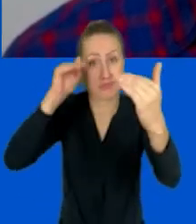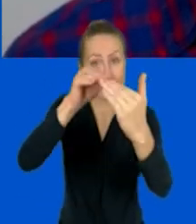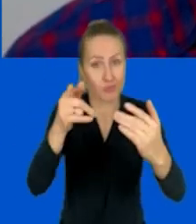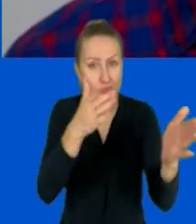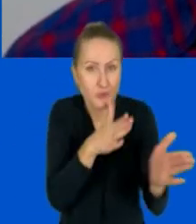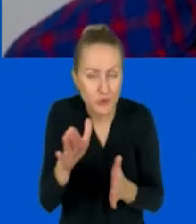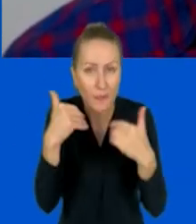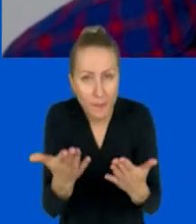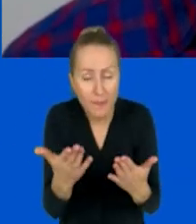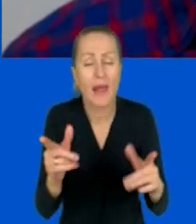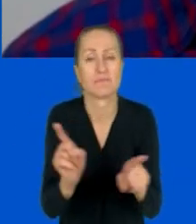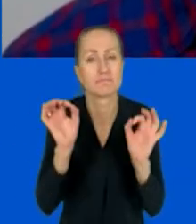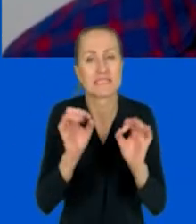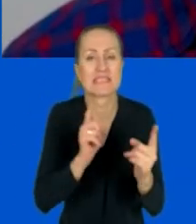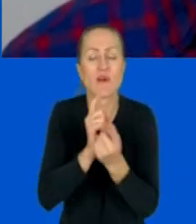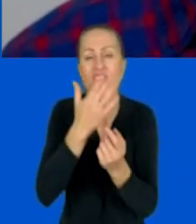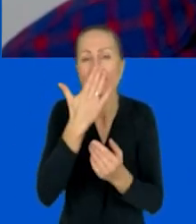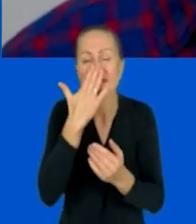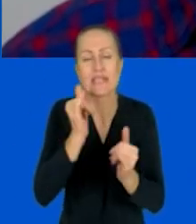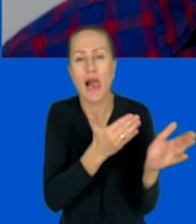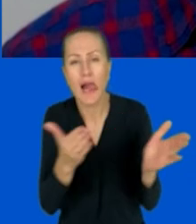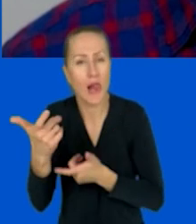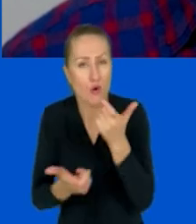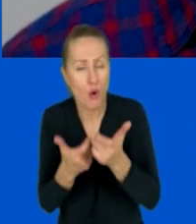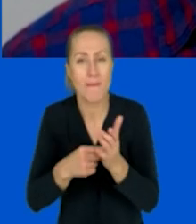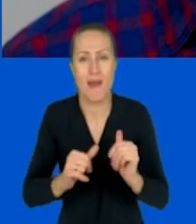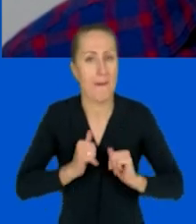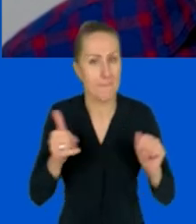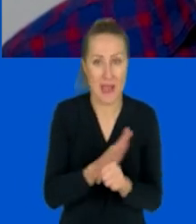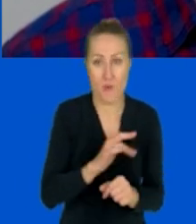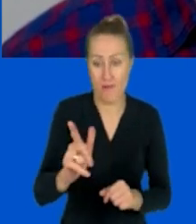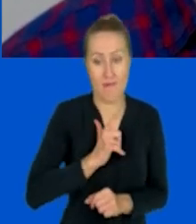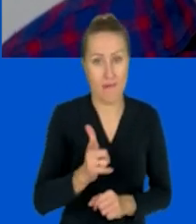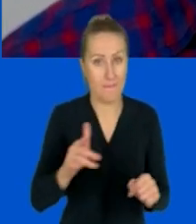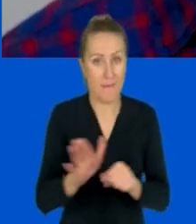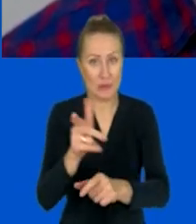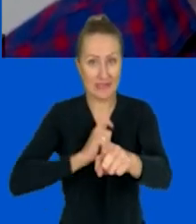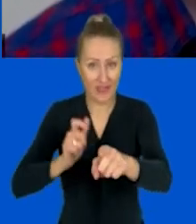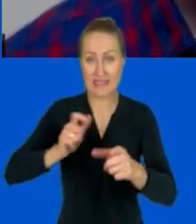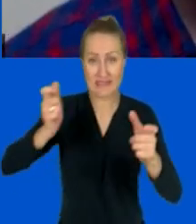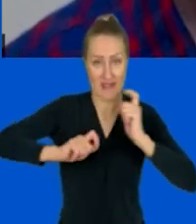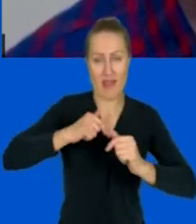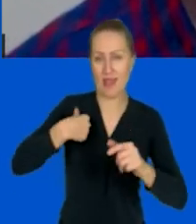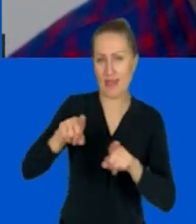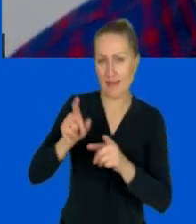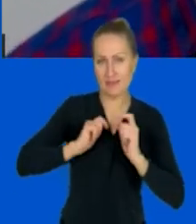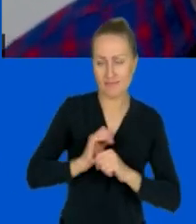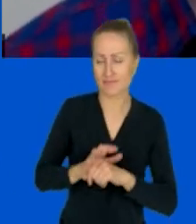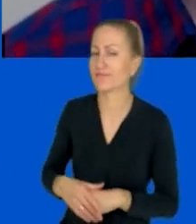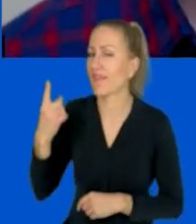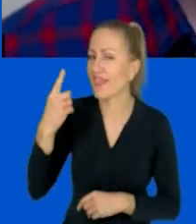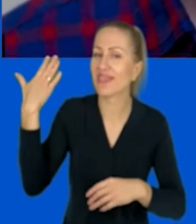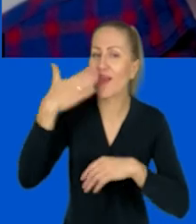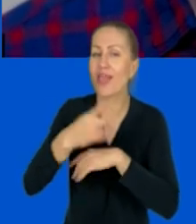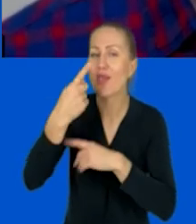jak to spotkanie poprowadzić, żeby obydwie strony były zadowolone. To na koniec Wam jeszcze jedno, jedno